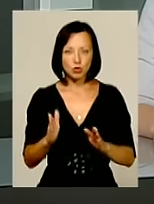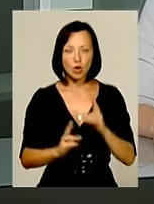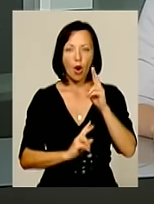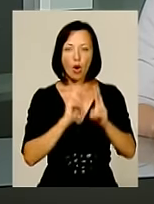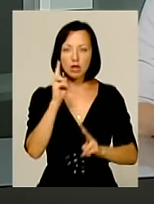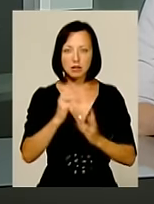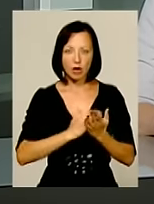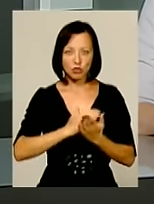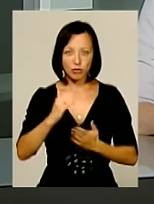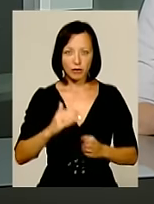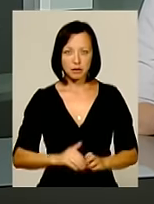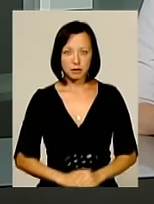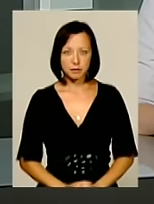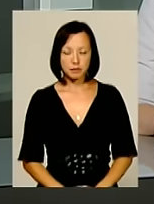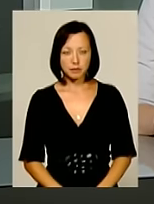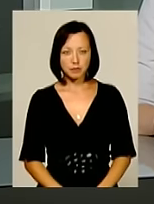оскаржувати.